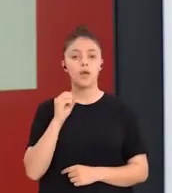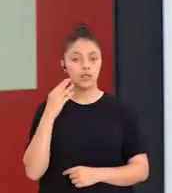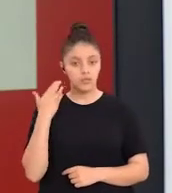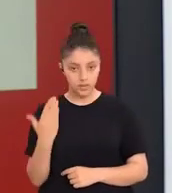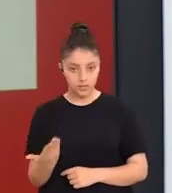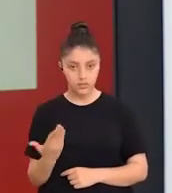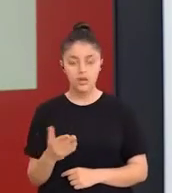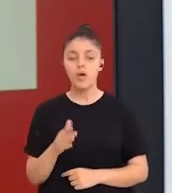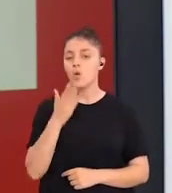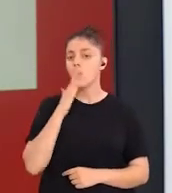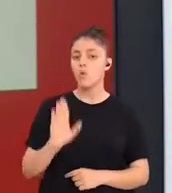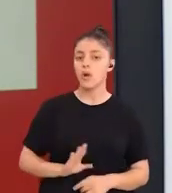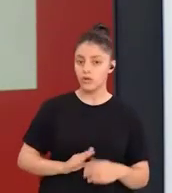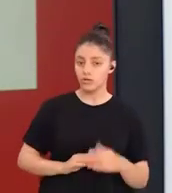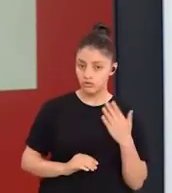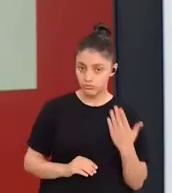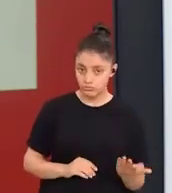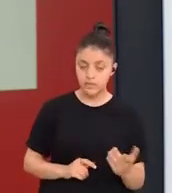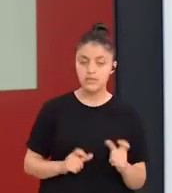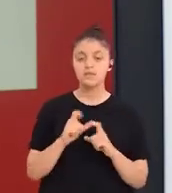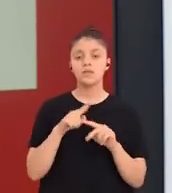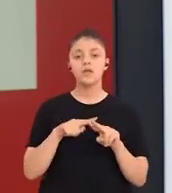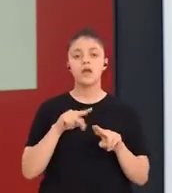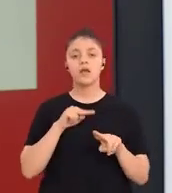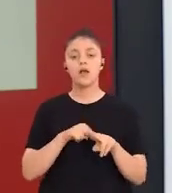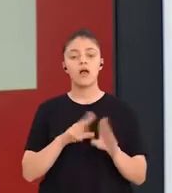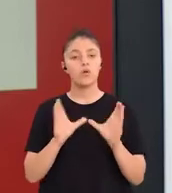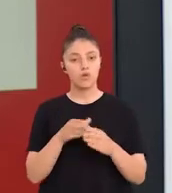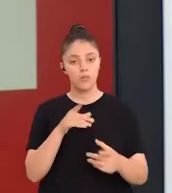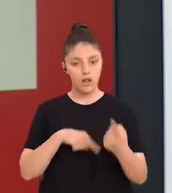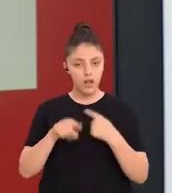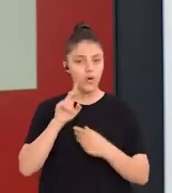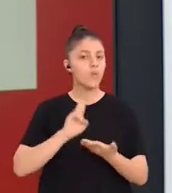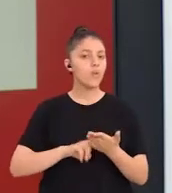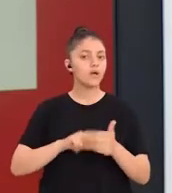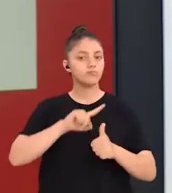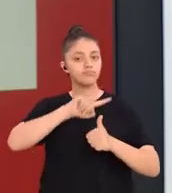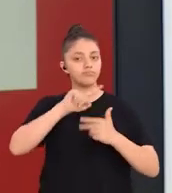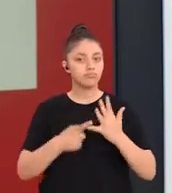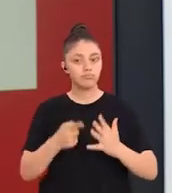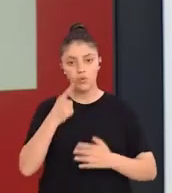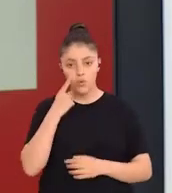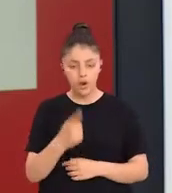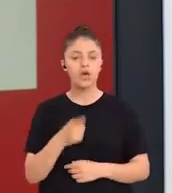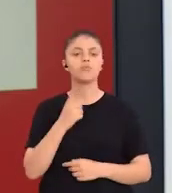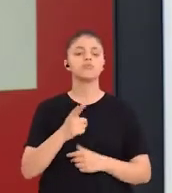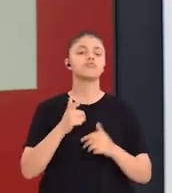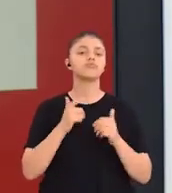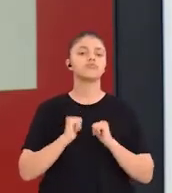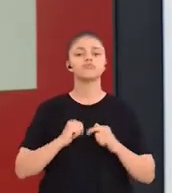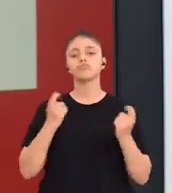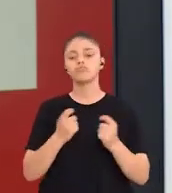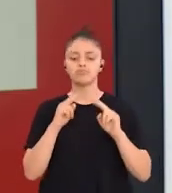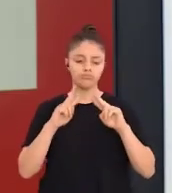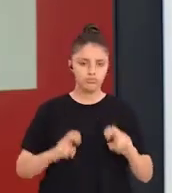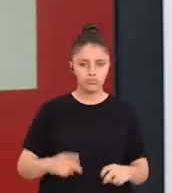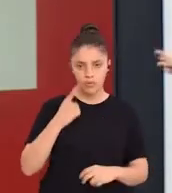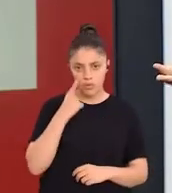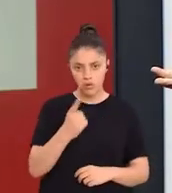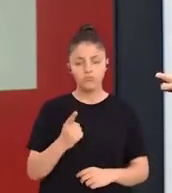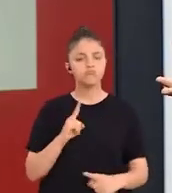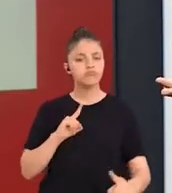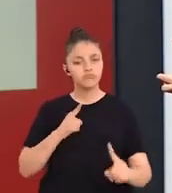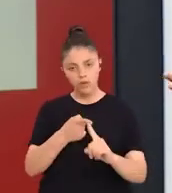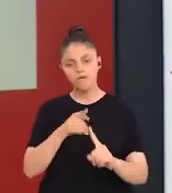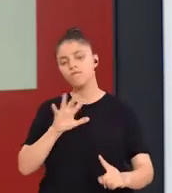öğretmenler, öğrenciler, sivil toplum örgütlerinin üyeleri de bu çalışmalarda doğrudan ya da